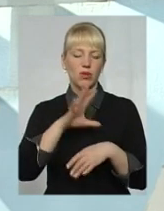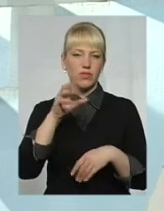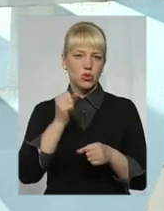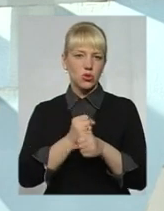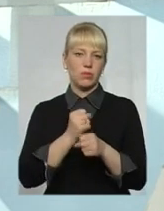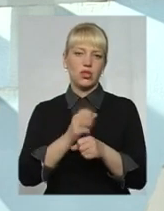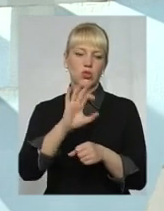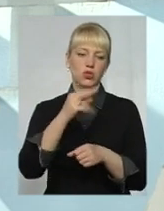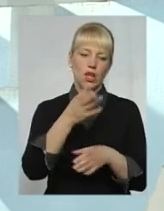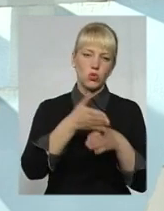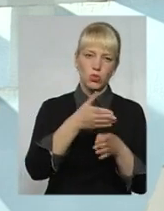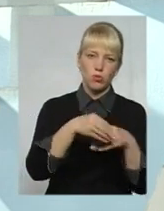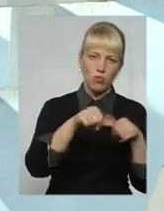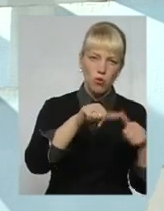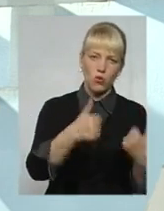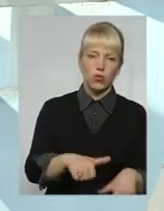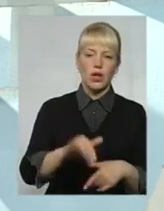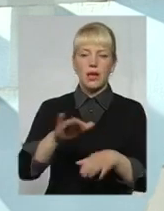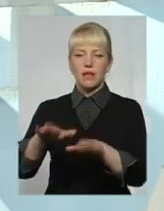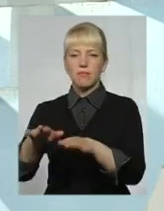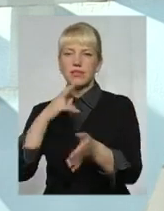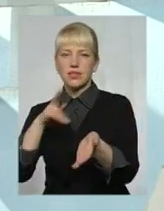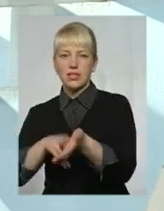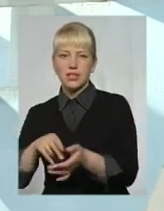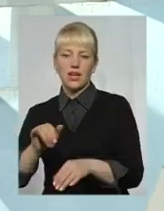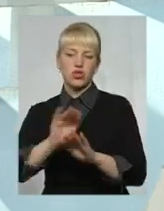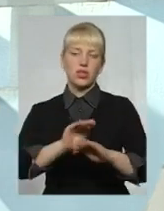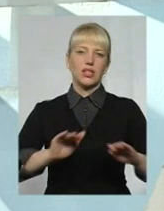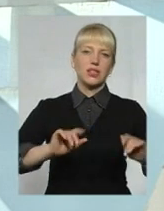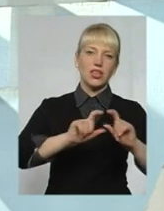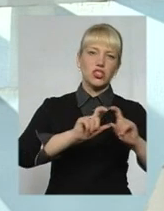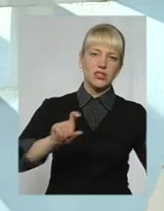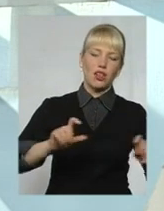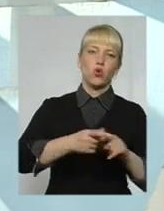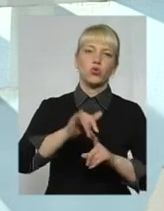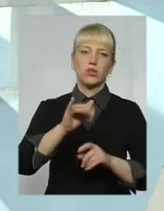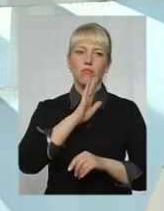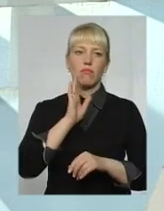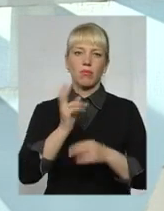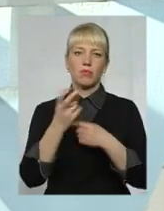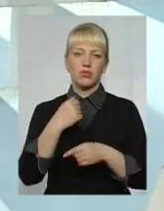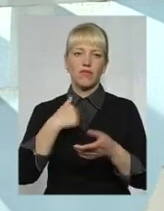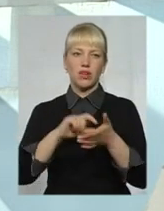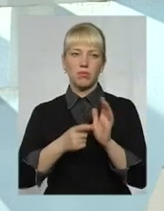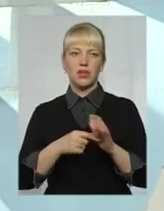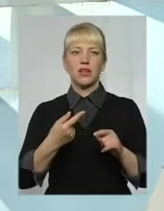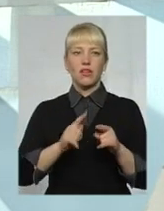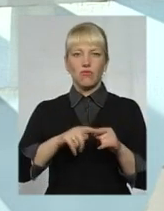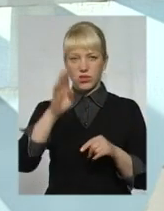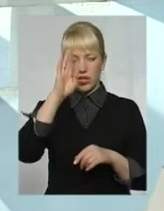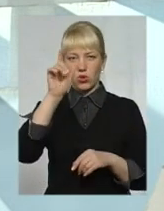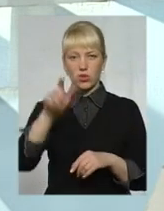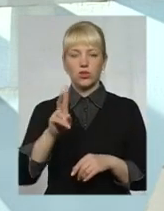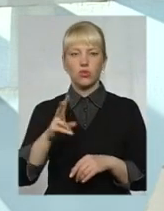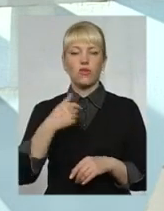соціальну допомогу, і місця реєстрації, і дитячий садочок. І прийшла ця мама до мене в кабінет і каже, що в мене цей волонтер,